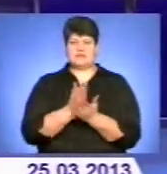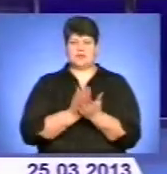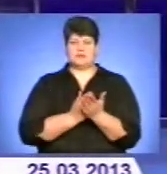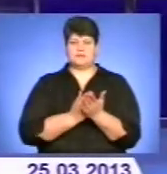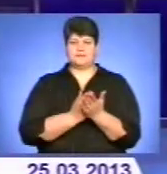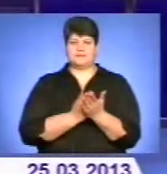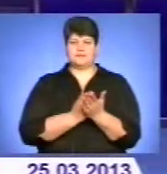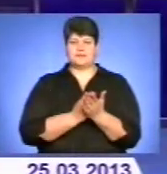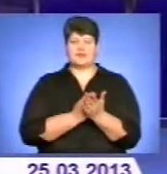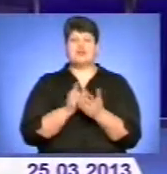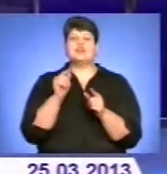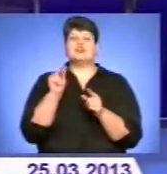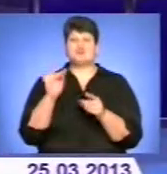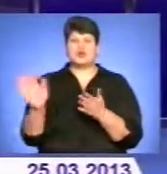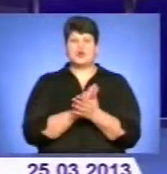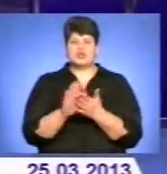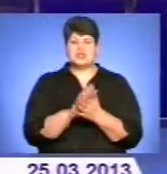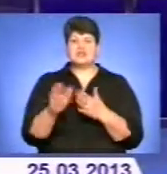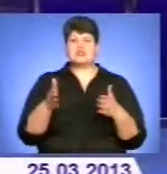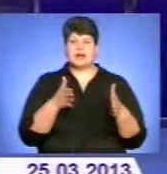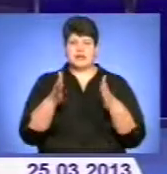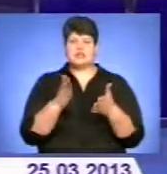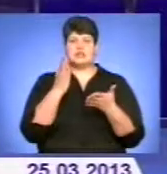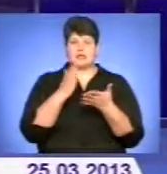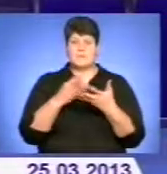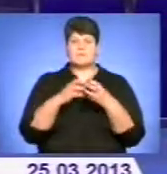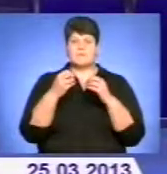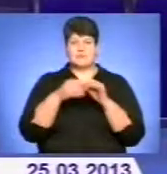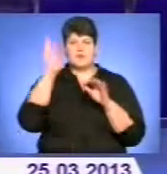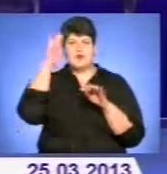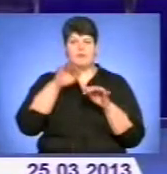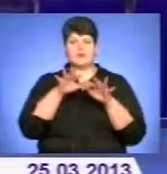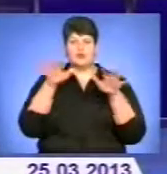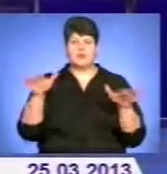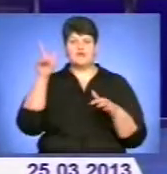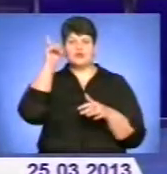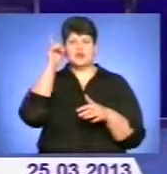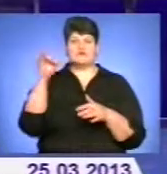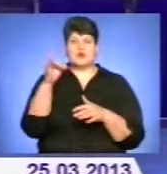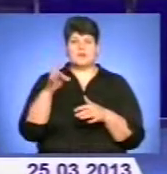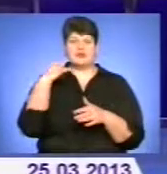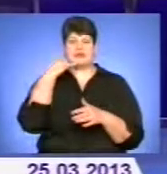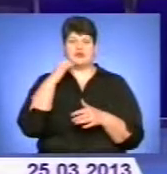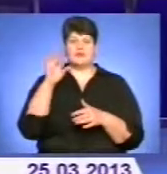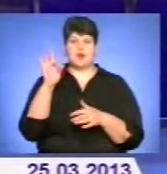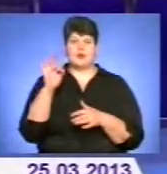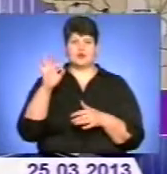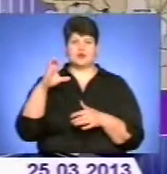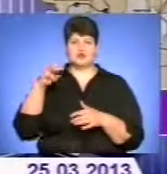Чи розчищені автошляхи, а також ще загрожує підтоплення у Чуртківському районі телефоном Роман Островський.